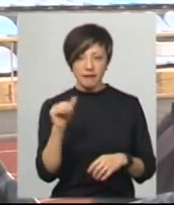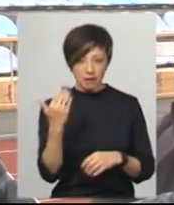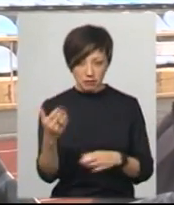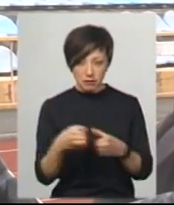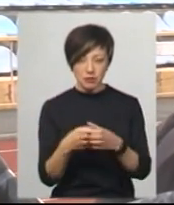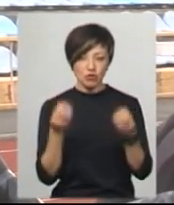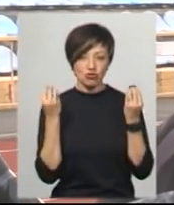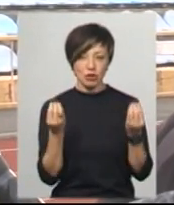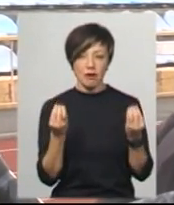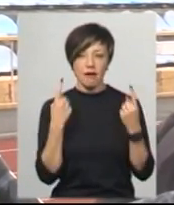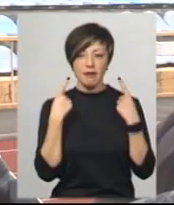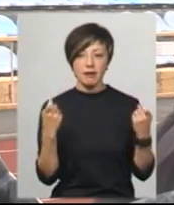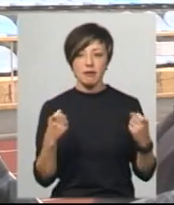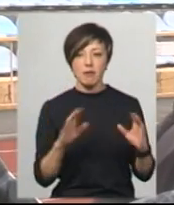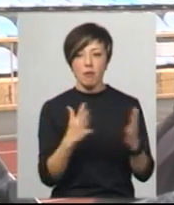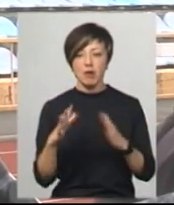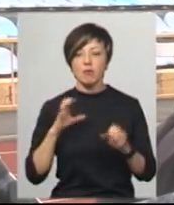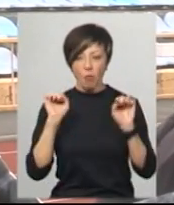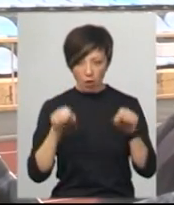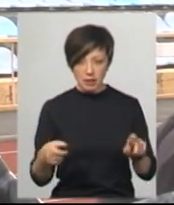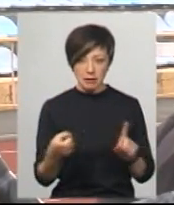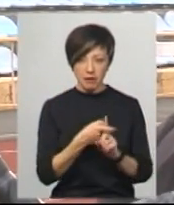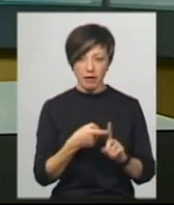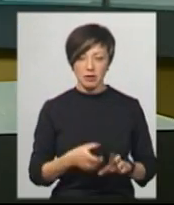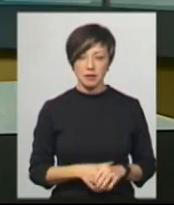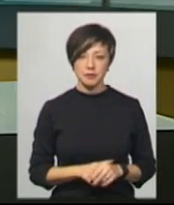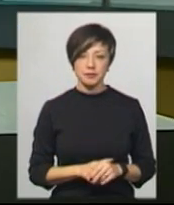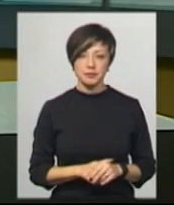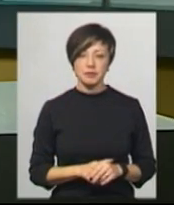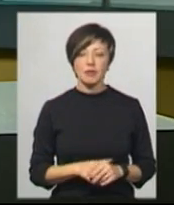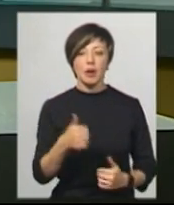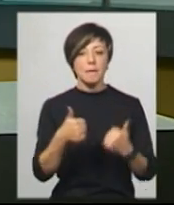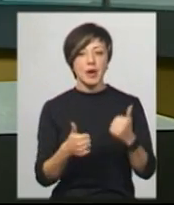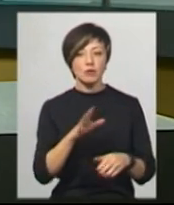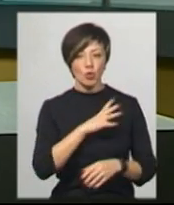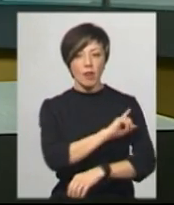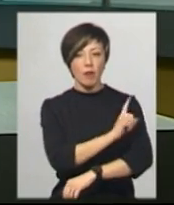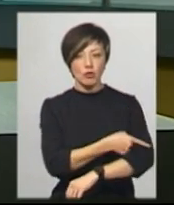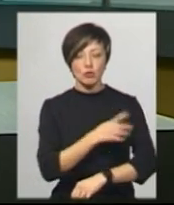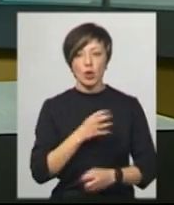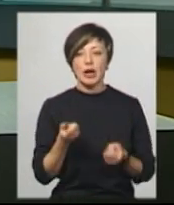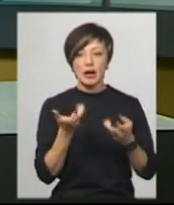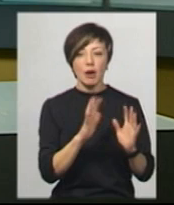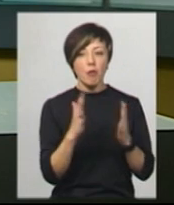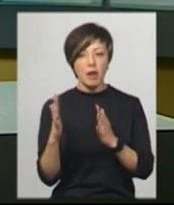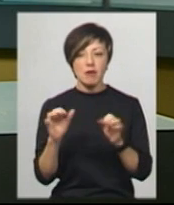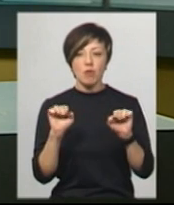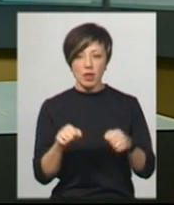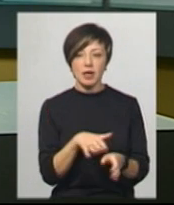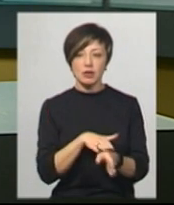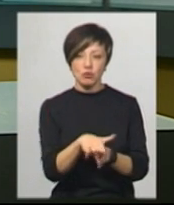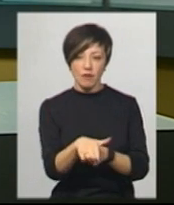були шикарні моменти, щоб могли також забувати. Матч був напруженим. Було кілька моментів, які могли